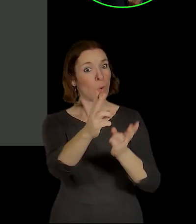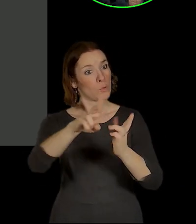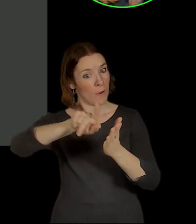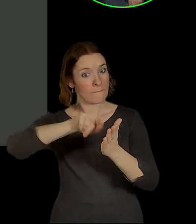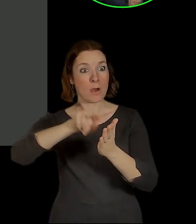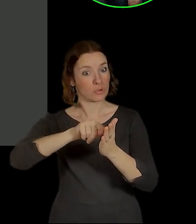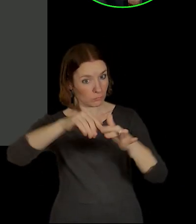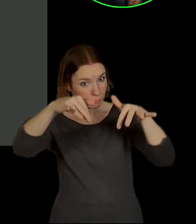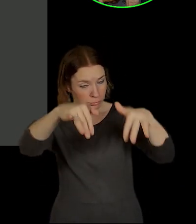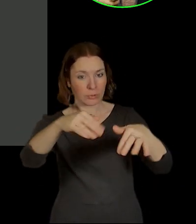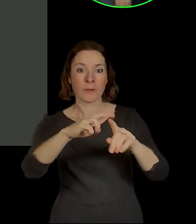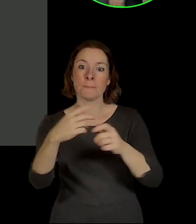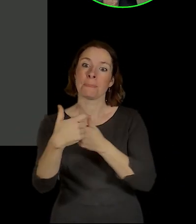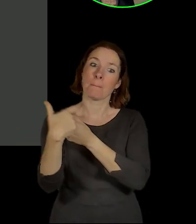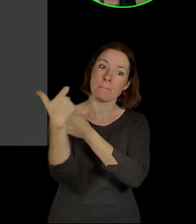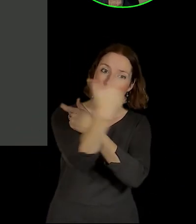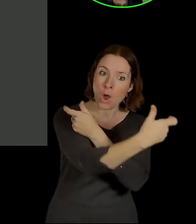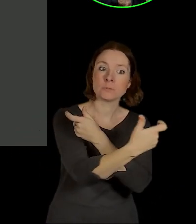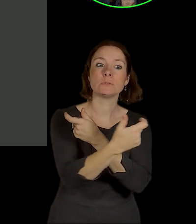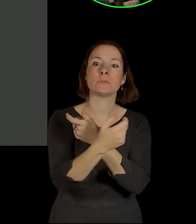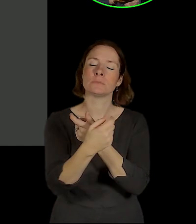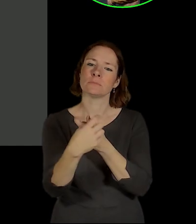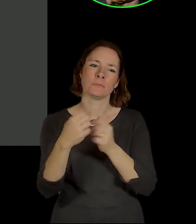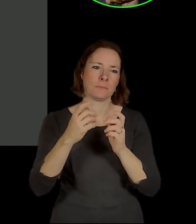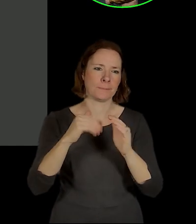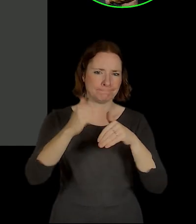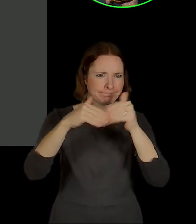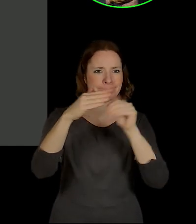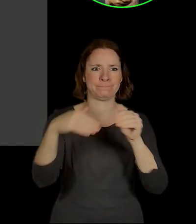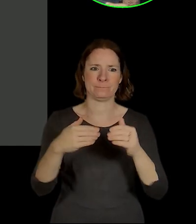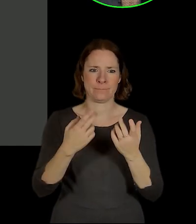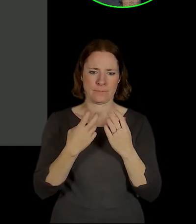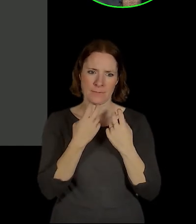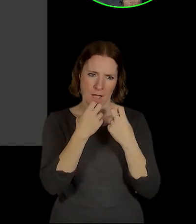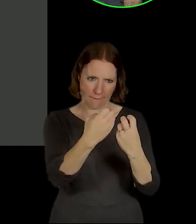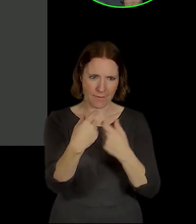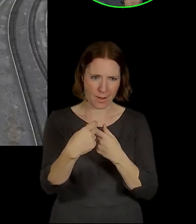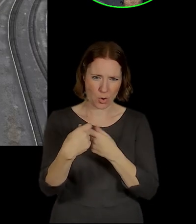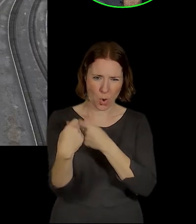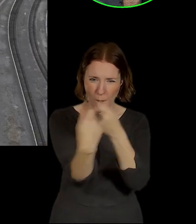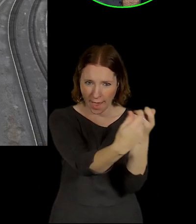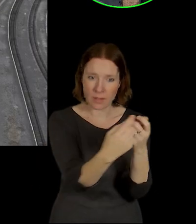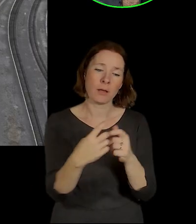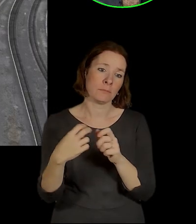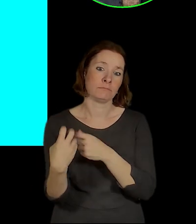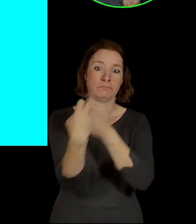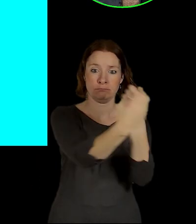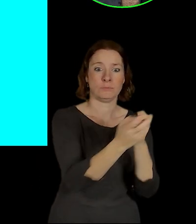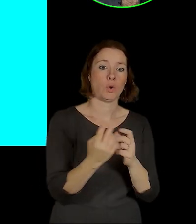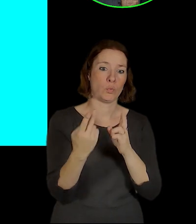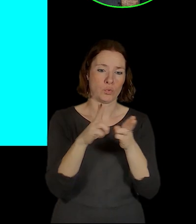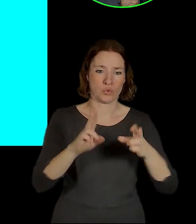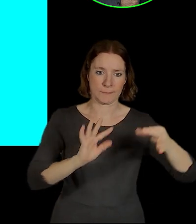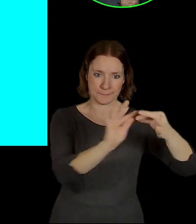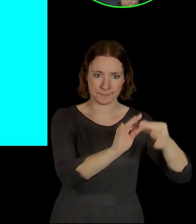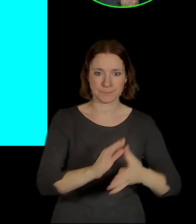a na něj dát tu tramvaj, přejet ten Pražský okruh a zastavovat u toho terminálu, který bude mít u sebe